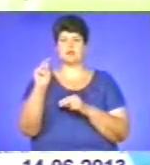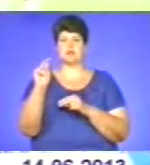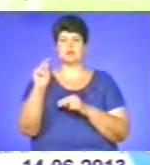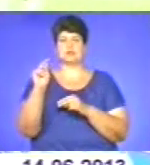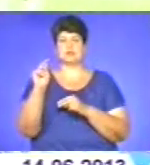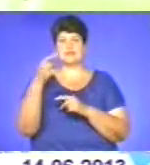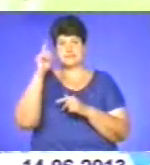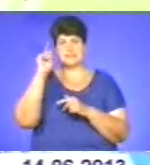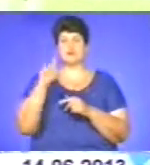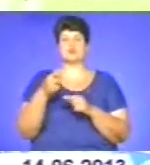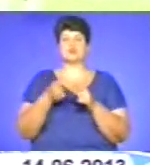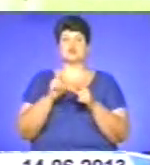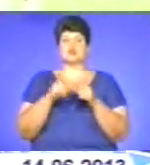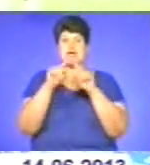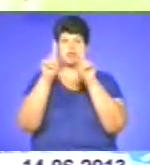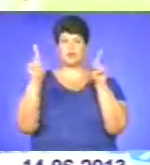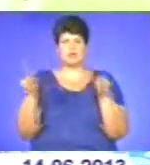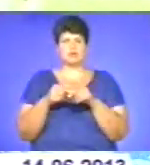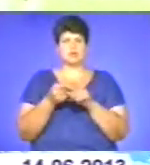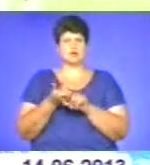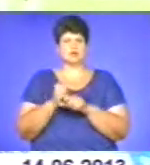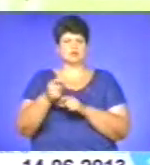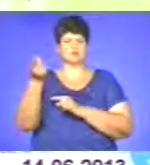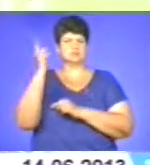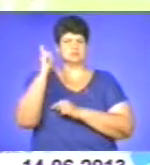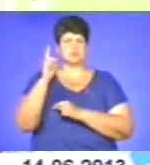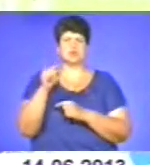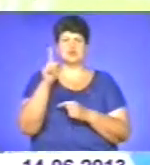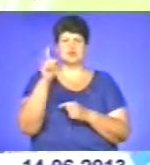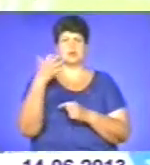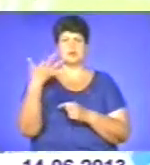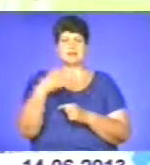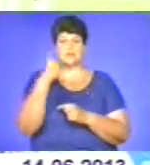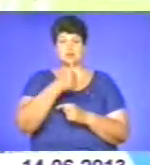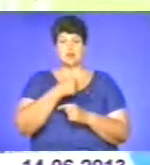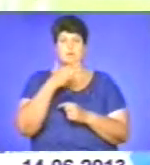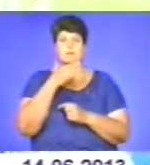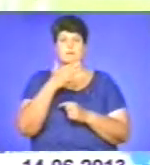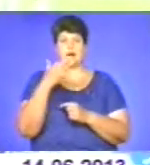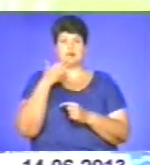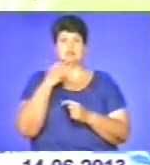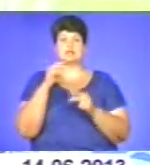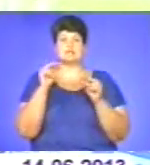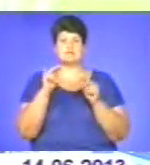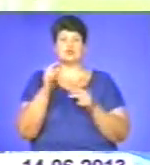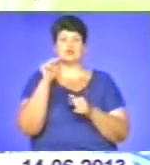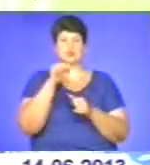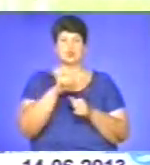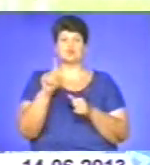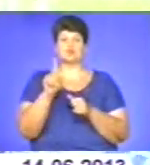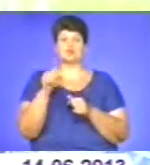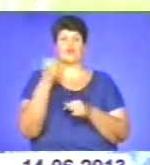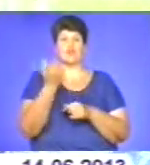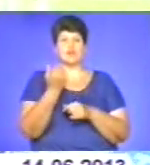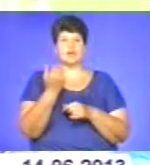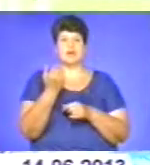Ми знаємо, що ця ікона дуже стара, що її понад 150 років. Багато є свідчень про те, що вона